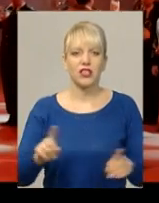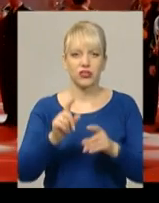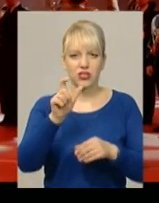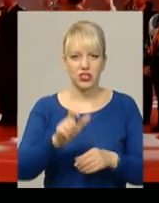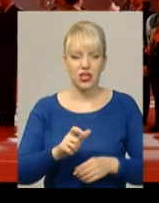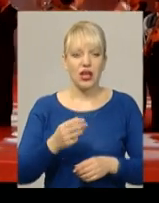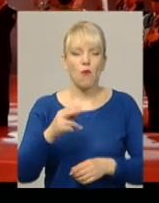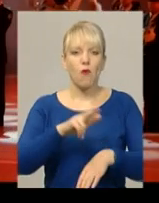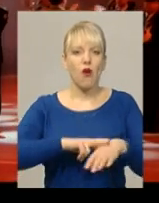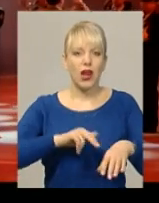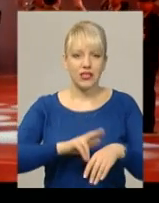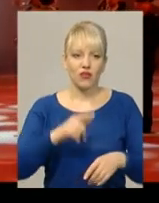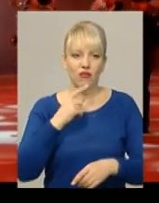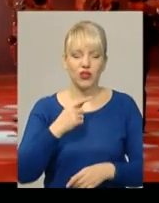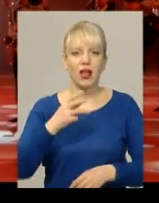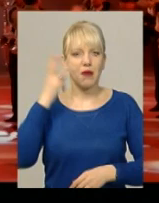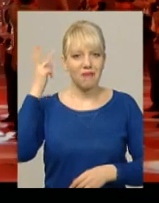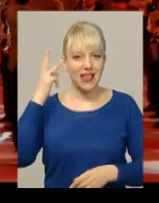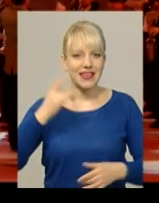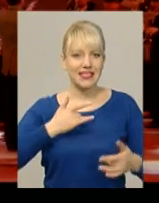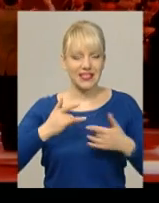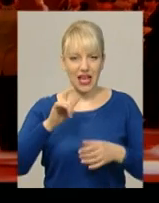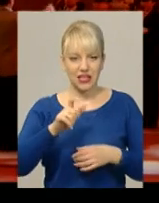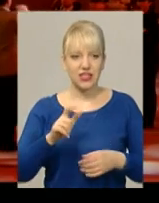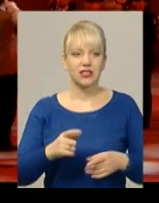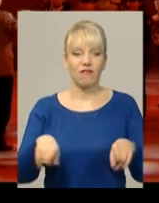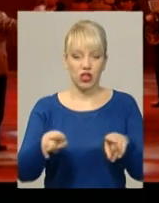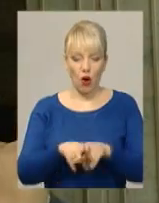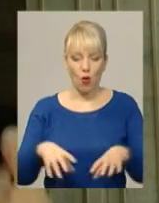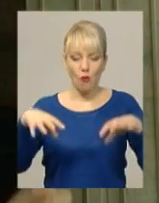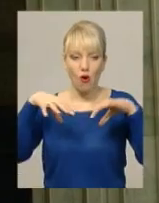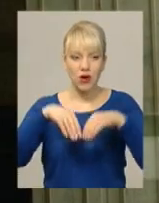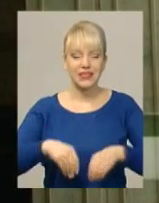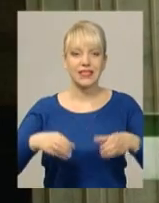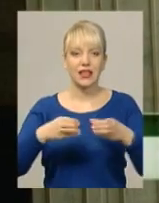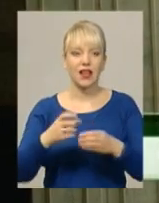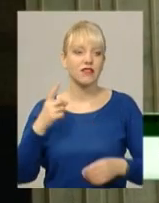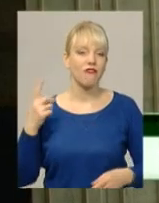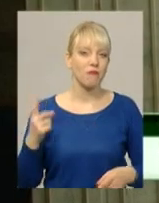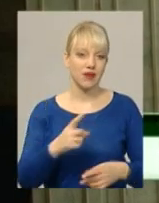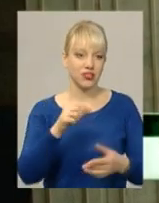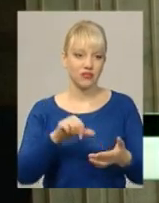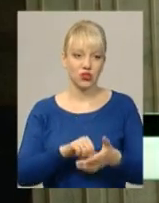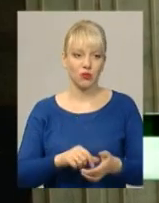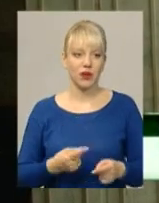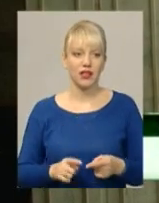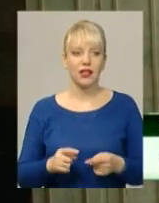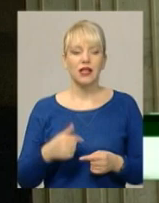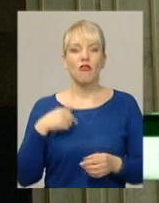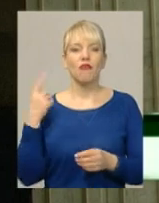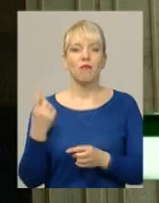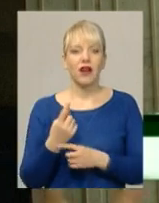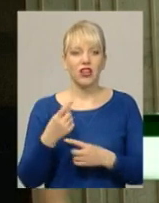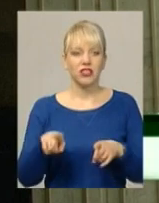Віктор Шайда. Додає, хмельницькі артисти у такому складі виступали вперше. «Це вперше ми виступаємо в такому